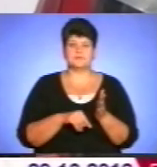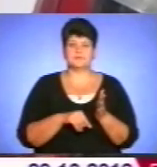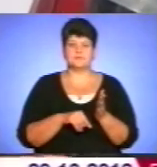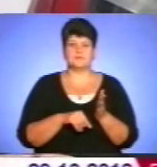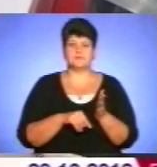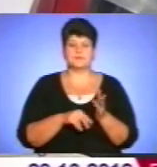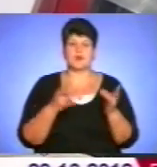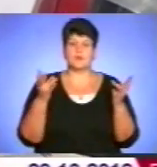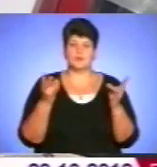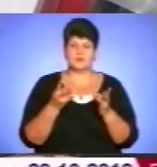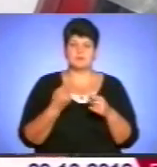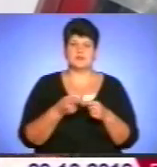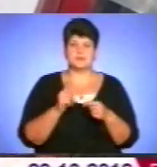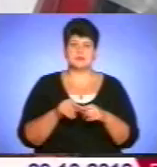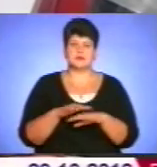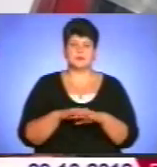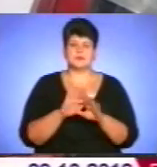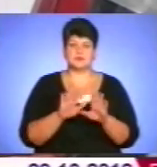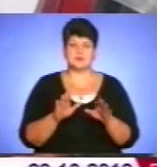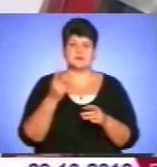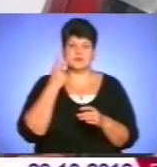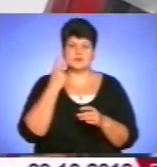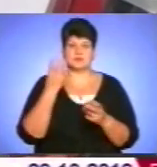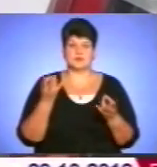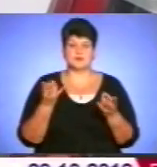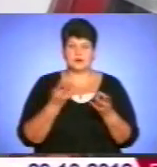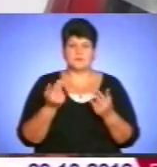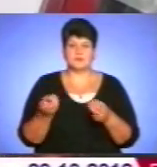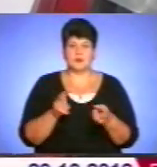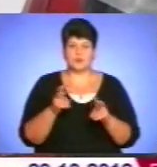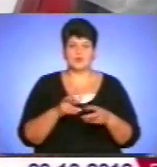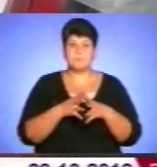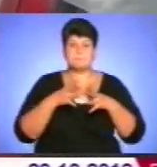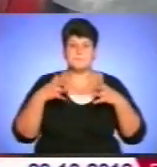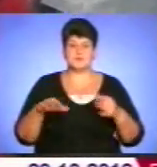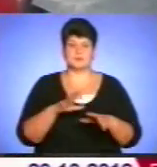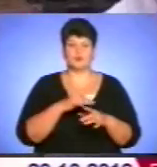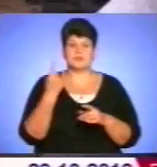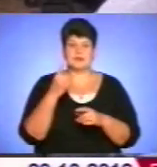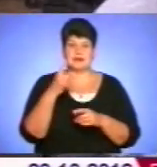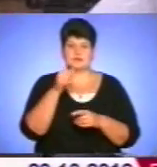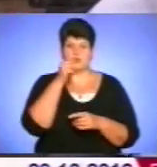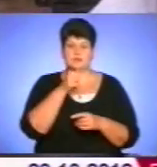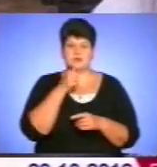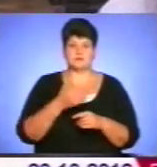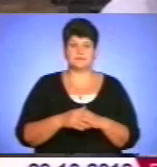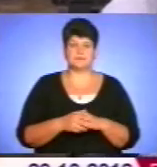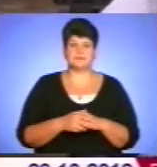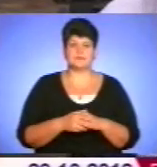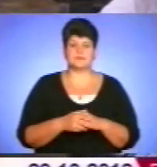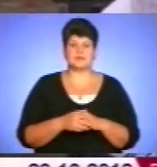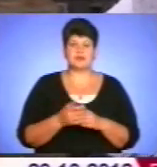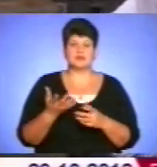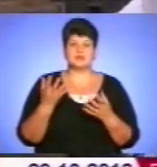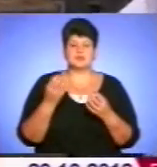А потрібні такі ярмарки? Ви завжди приходите? Звісно, що потрібні, щоб побільше було, хоча раз на місяць. Ще я взяла, і ще